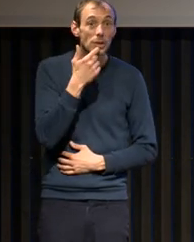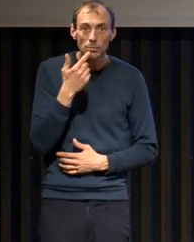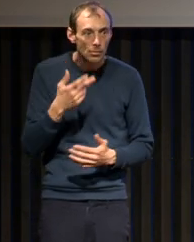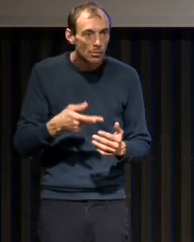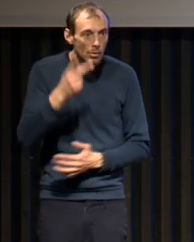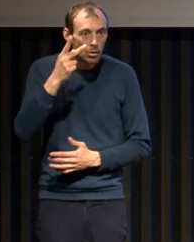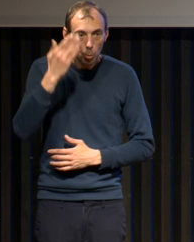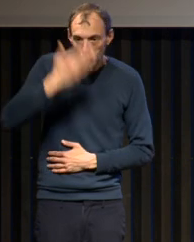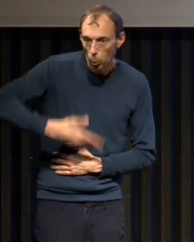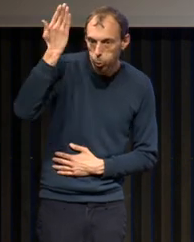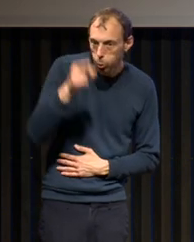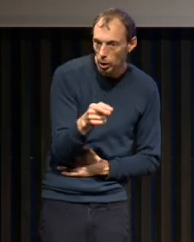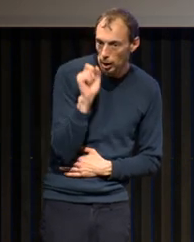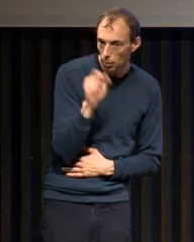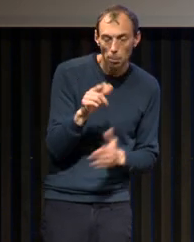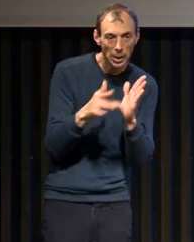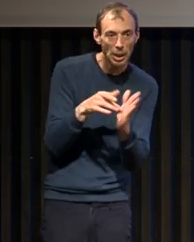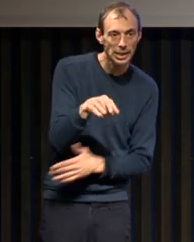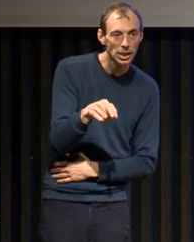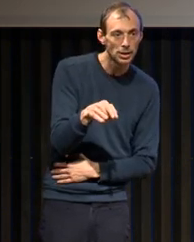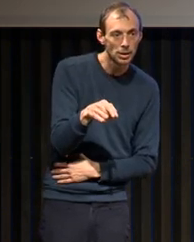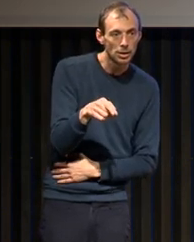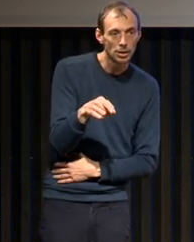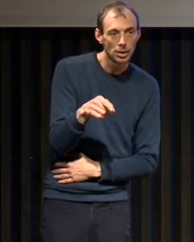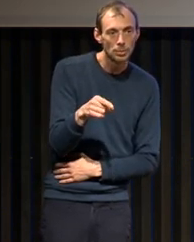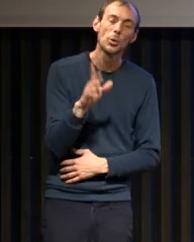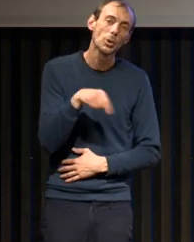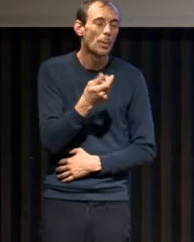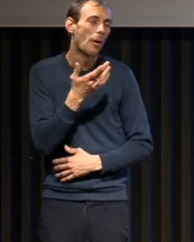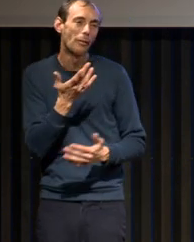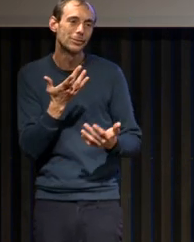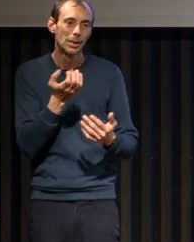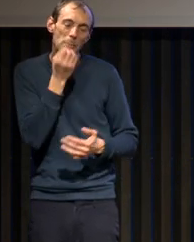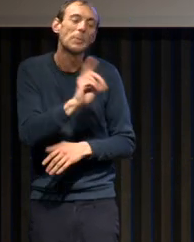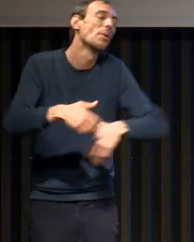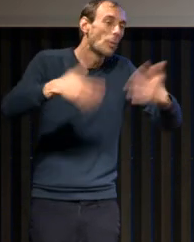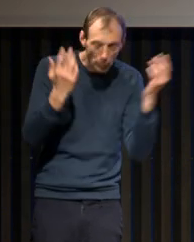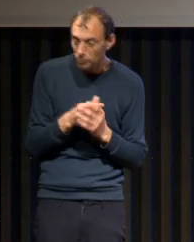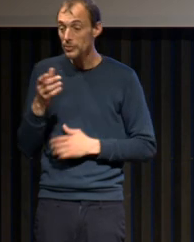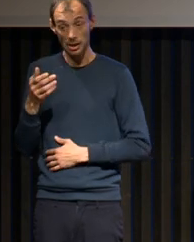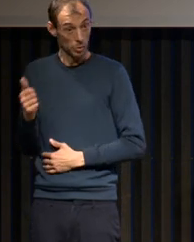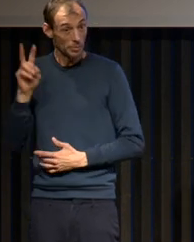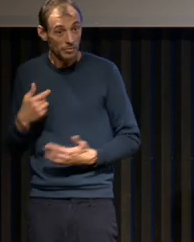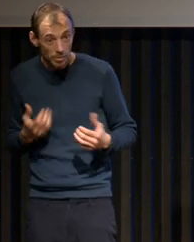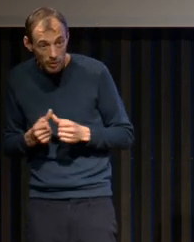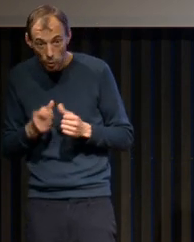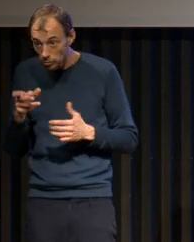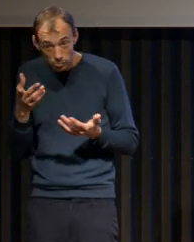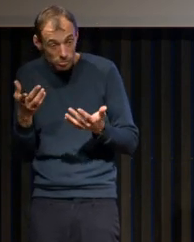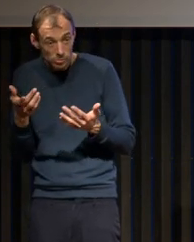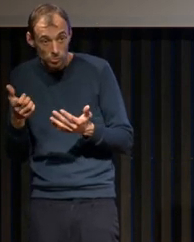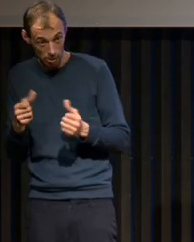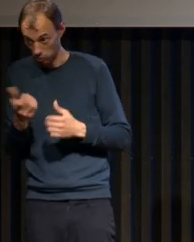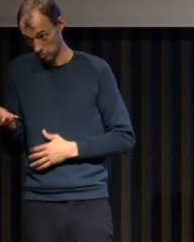d'impact. Et qu'est-ce qu'il dit quand il dit qu fait un nouveau syndrome ? Il est osé. Là, c'est l'inverse d'Henri Gasto. Ce n pas des retouches. Là, il dit, je invente un nouveau syndrome.